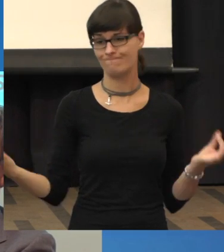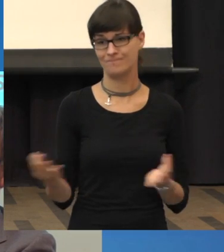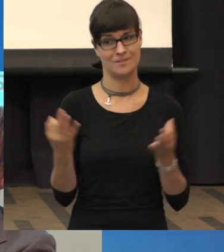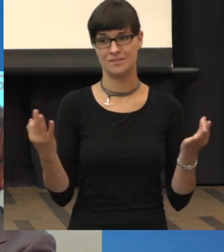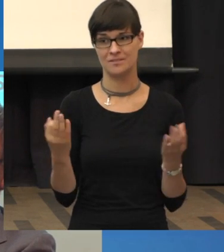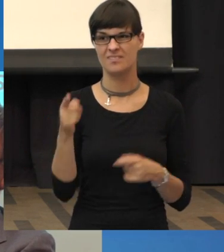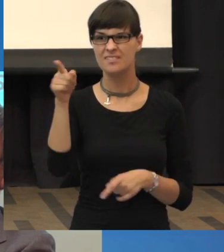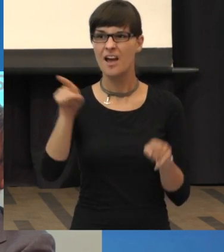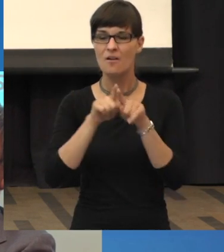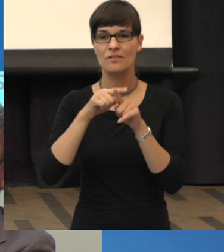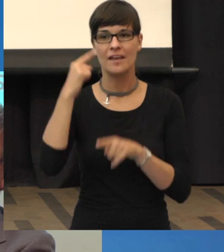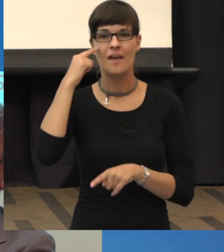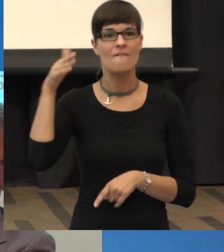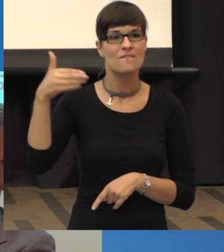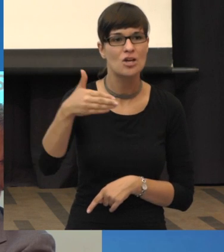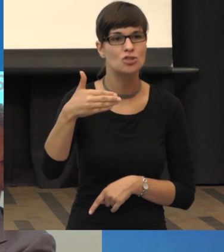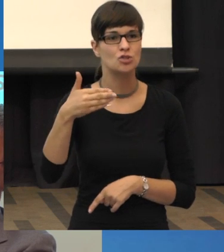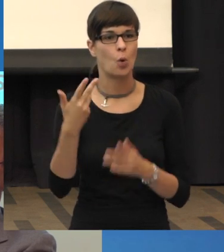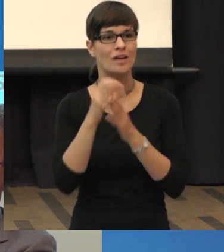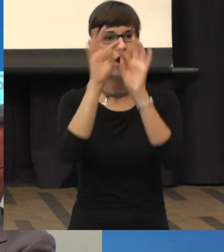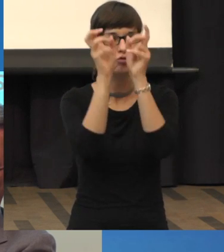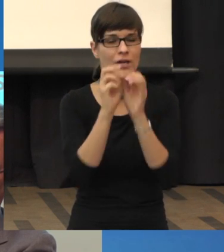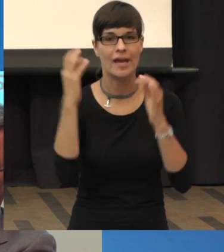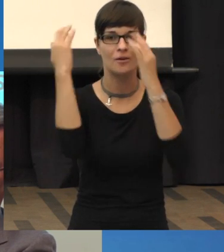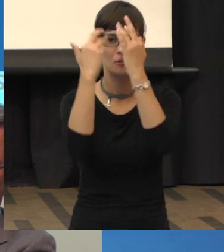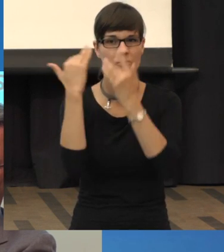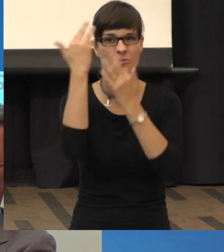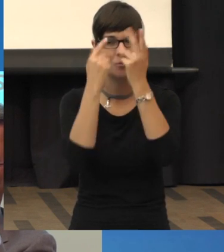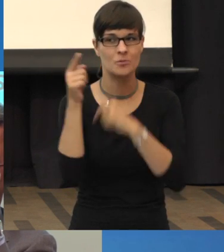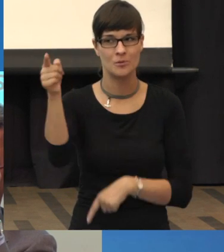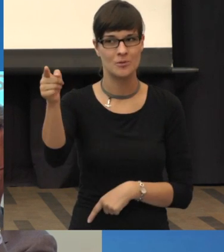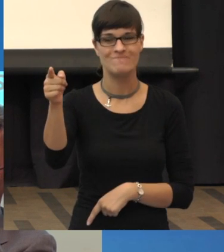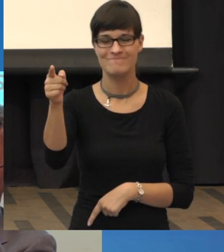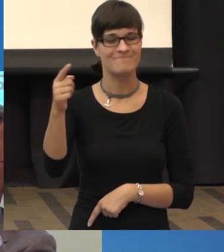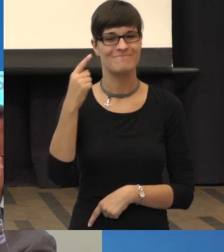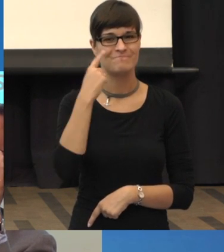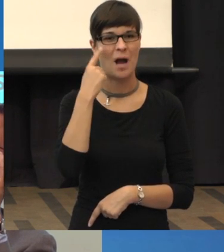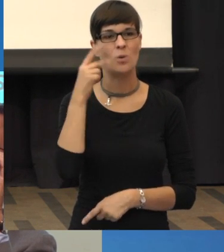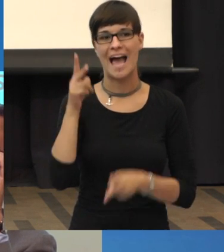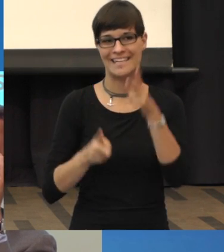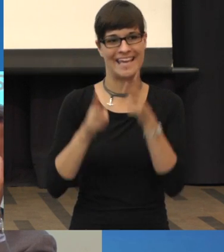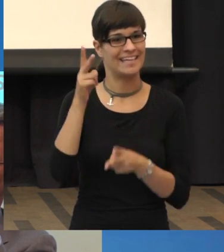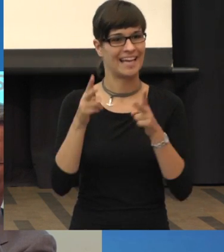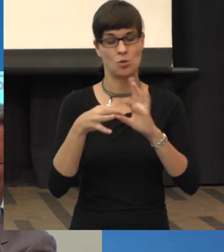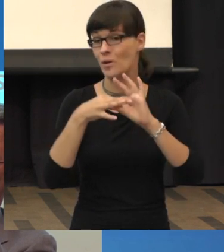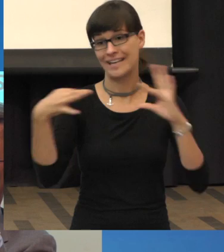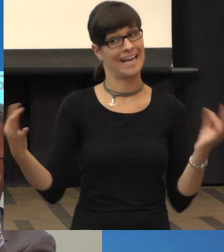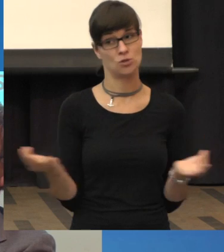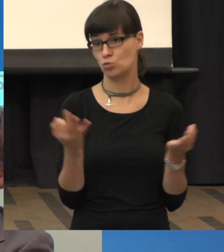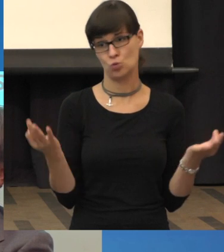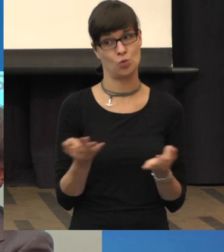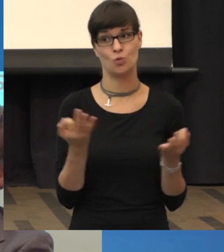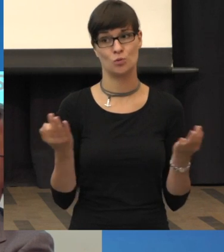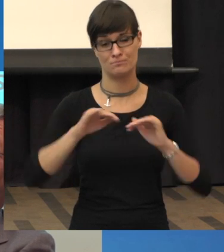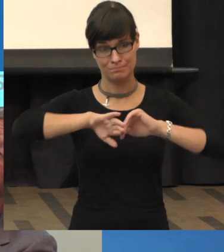Aquarium, was man bewegt mit so lauter Schneeflocken. So haben Sie es jetzt geschildert, dass Sie da so Trübungen sehen, die im Auge rumschwimmen. Mal